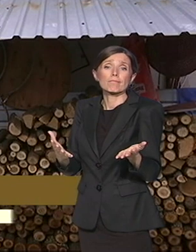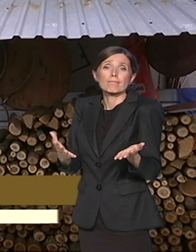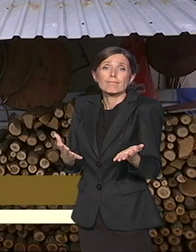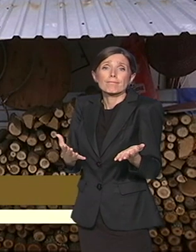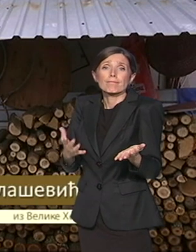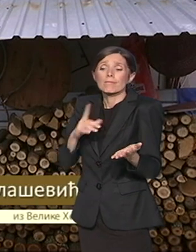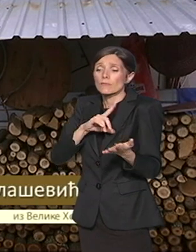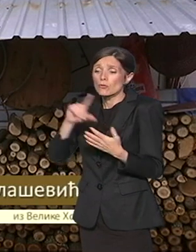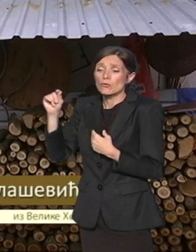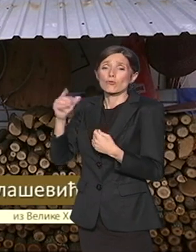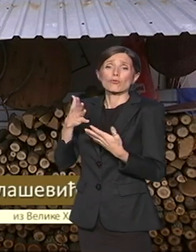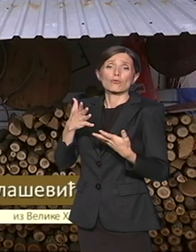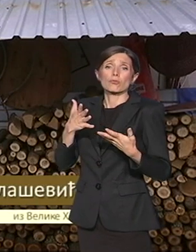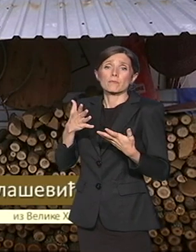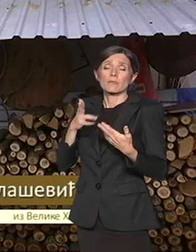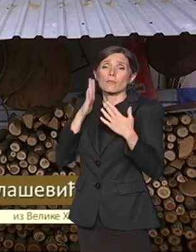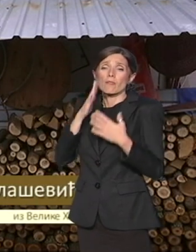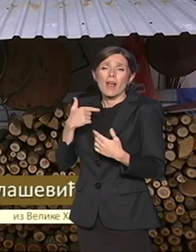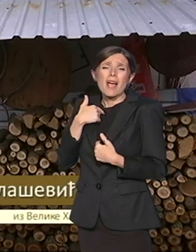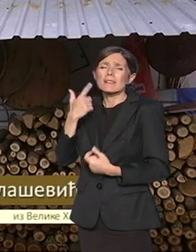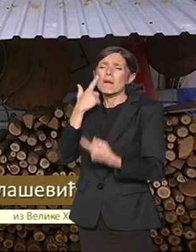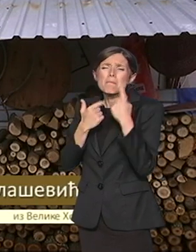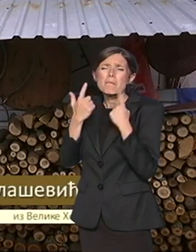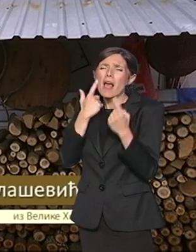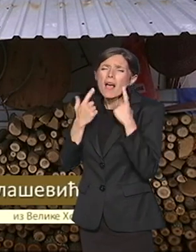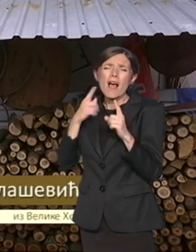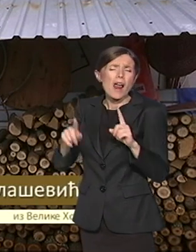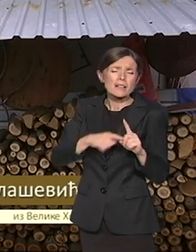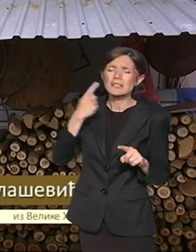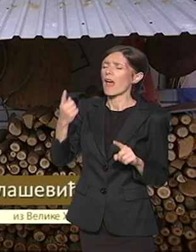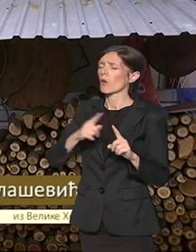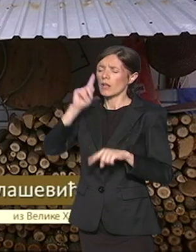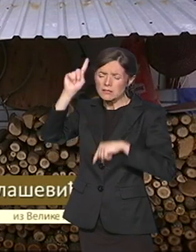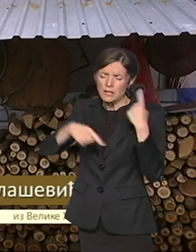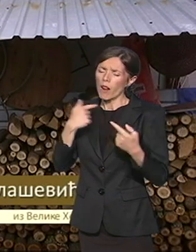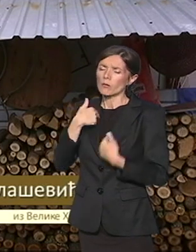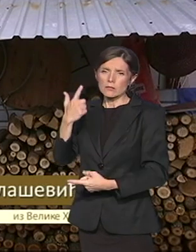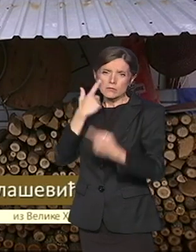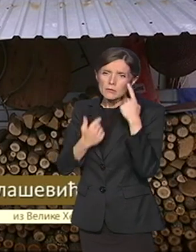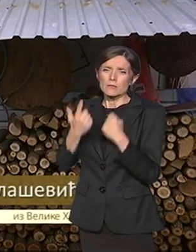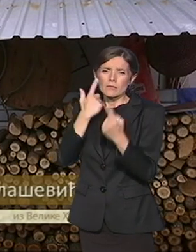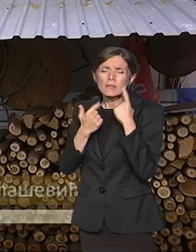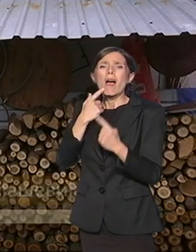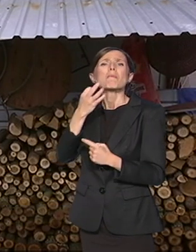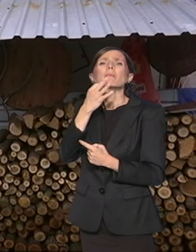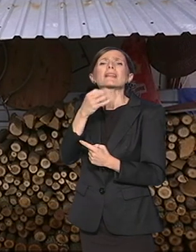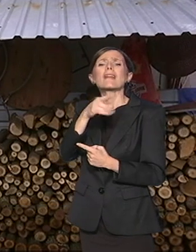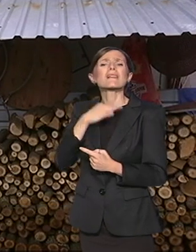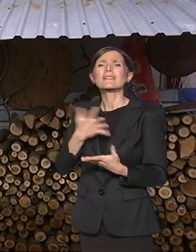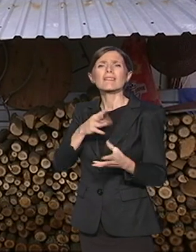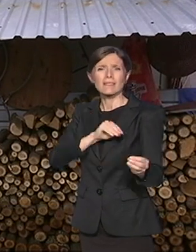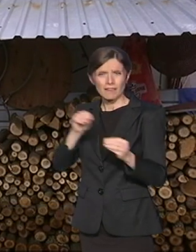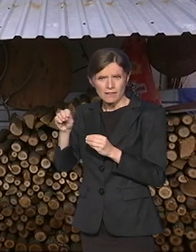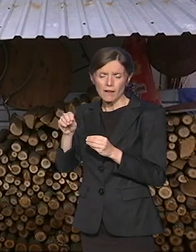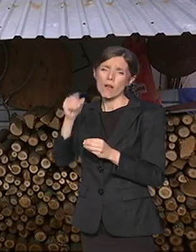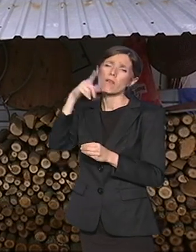mi se u srce jako verojuću. Hvakao sam ceo dan, ceo noć. Gde je ocelio? U Beogleda